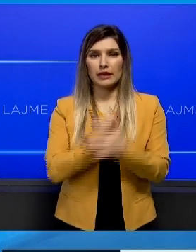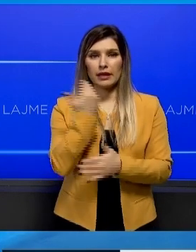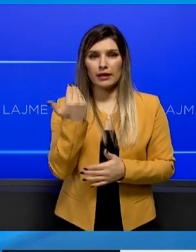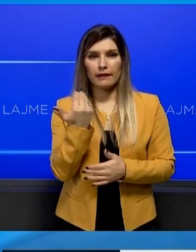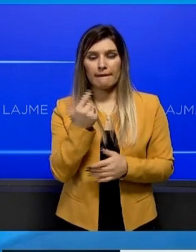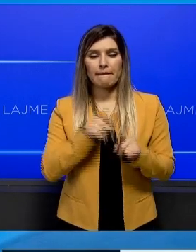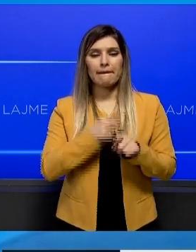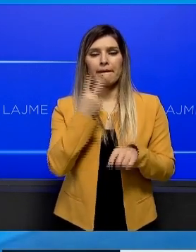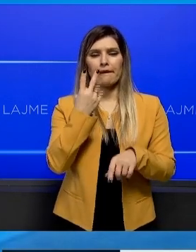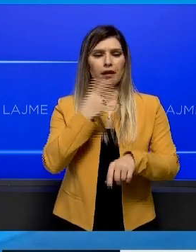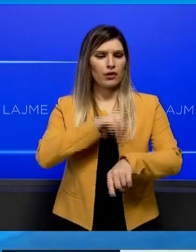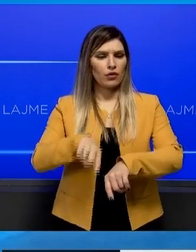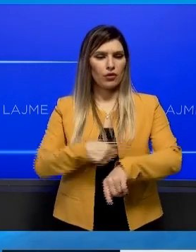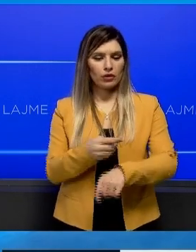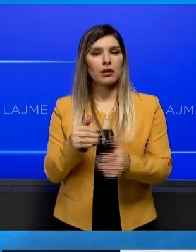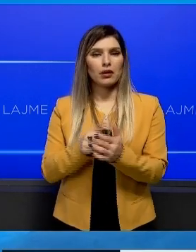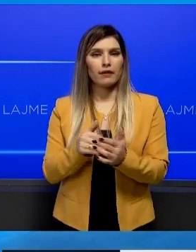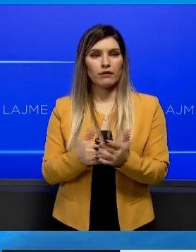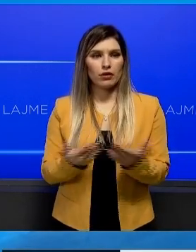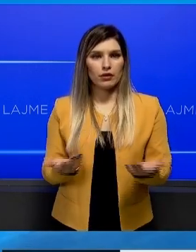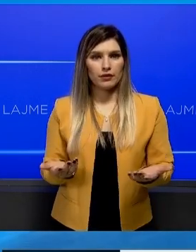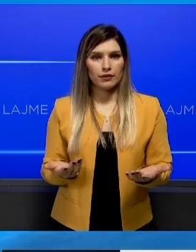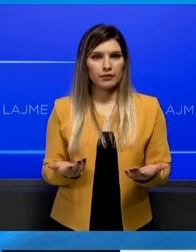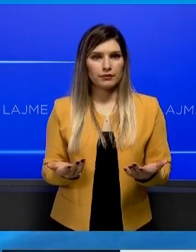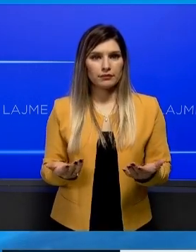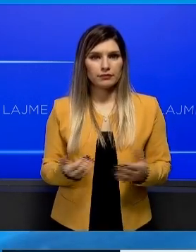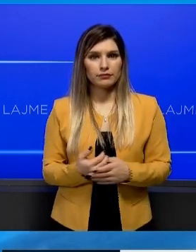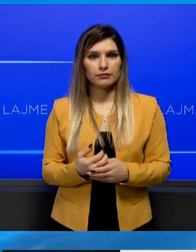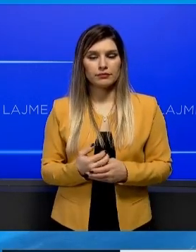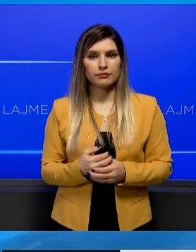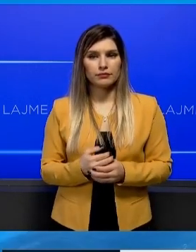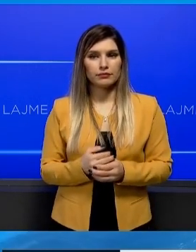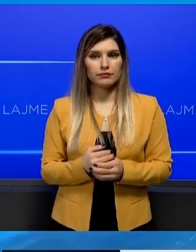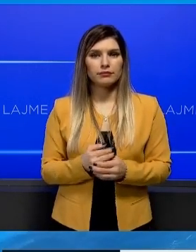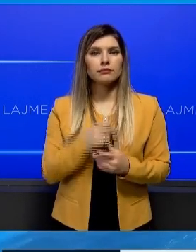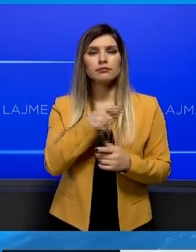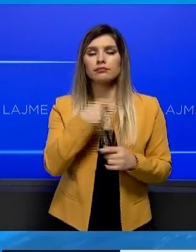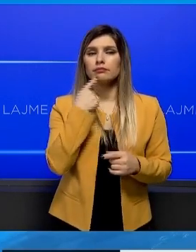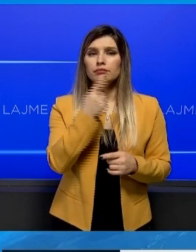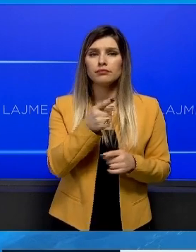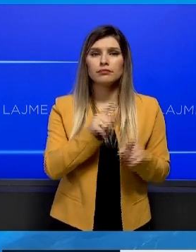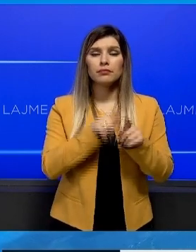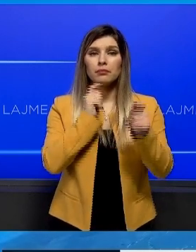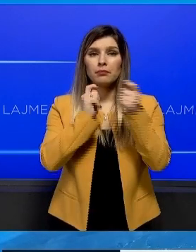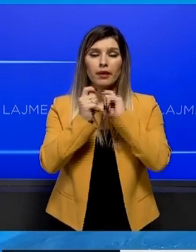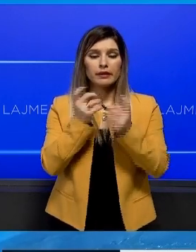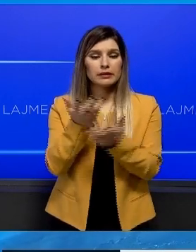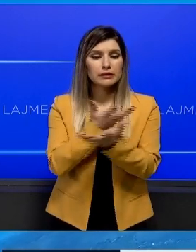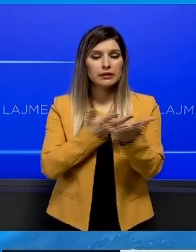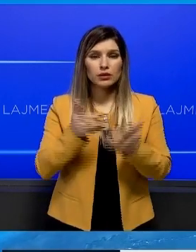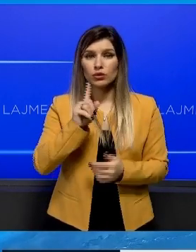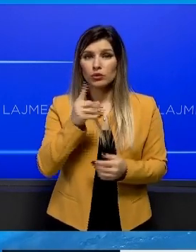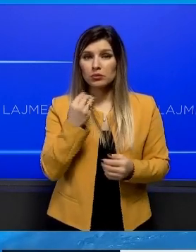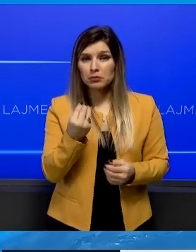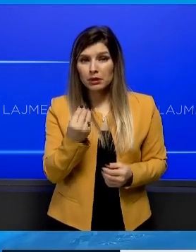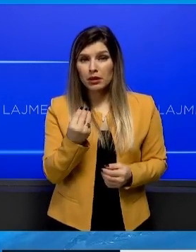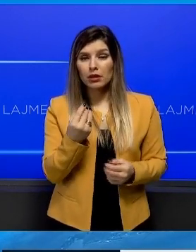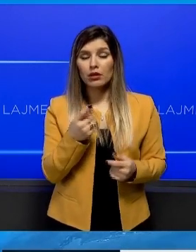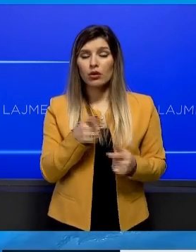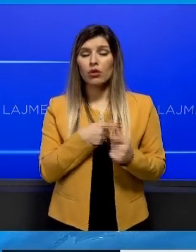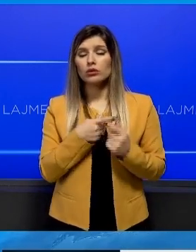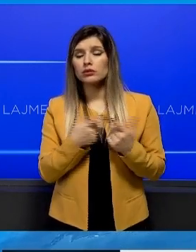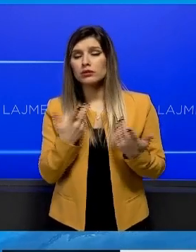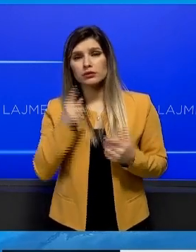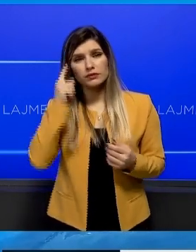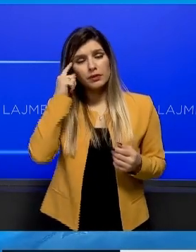brena 24 ore, mund të temë lirështë është pa mund shme. Ashtë mësë kërdinim, në mens të asaj që është thënë, dhe